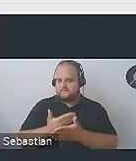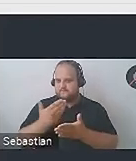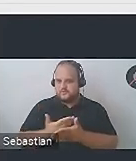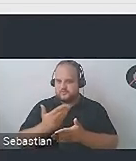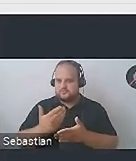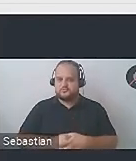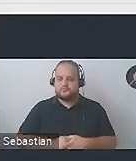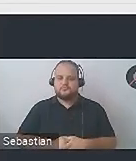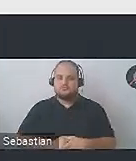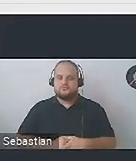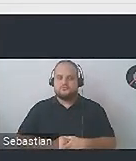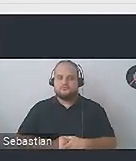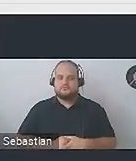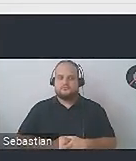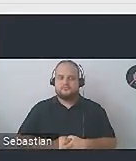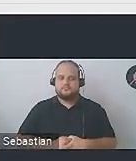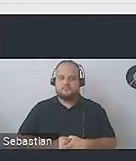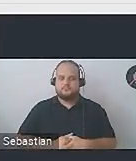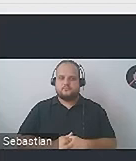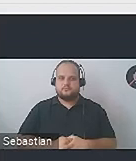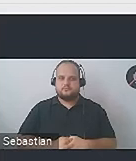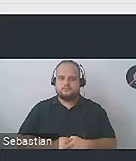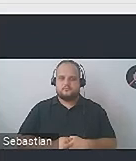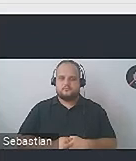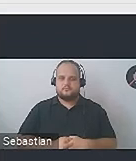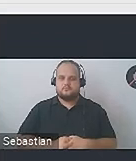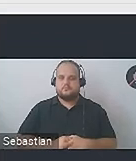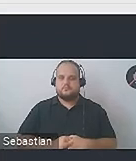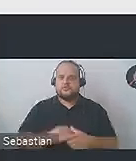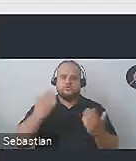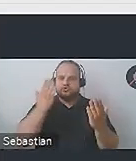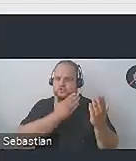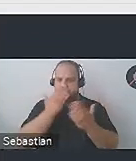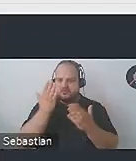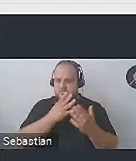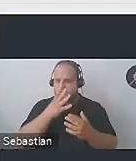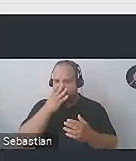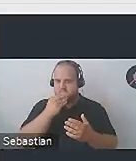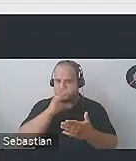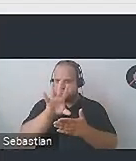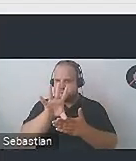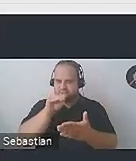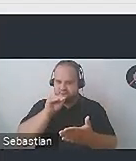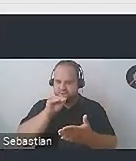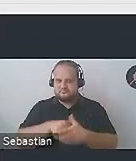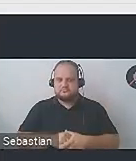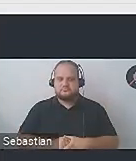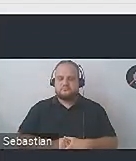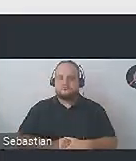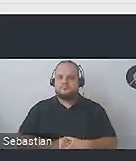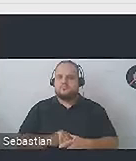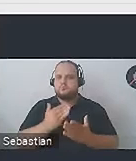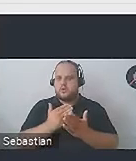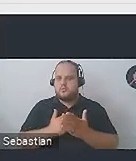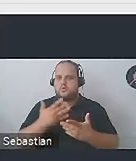A teraz przejdźmy do tych abstrakcyjnych troszeczkę. Czytniki ekranowe, tak zwane screenreadery, czyli programy